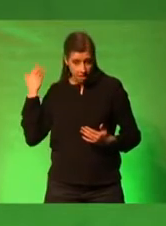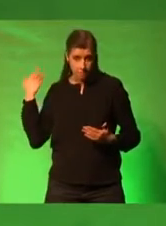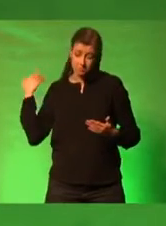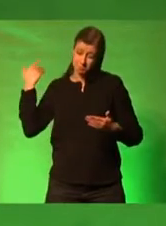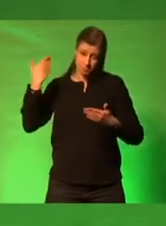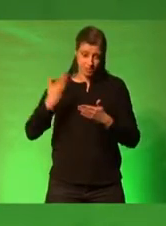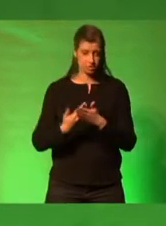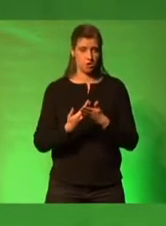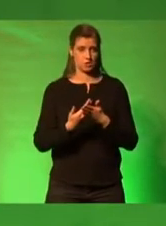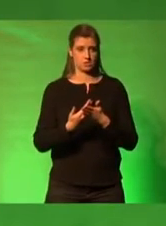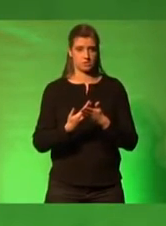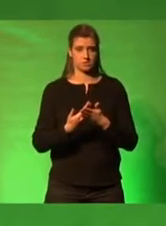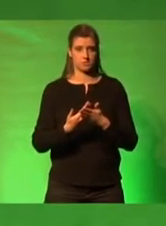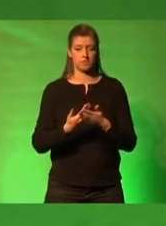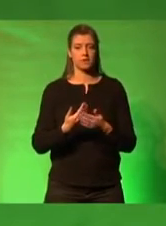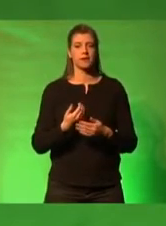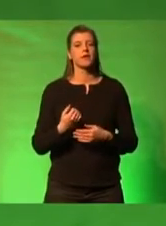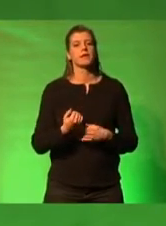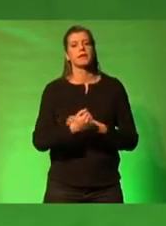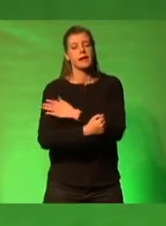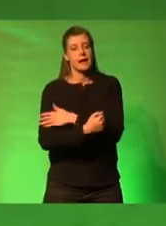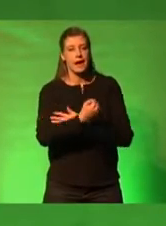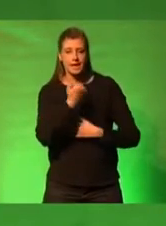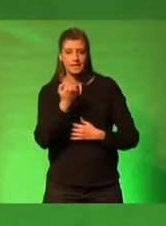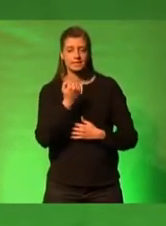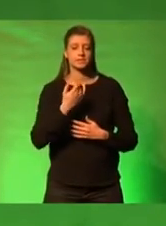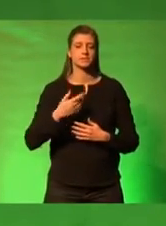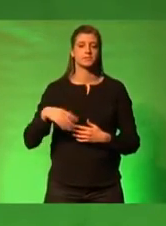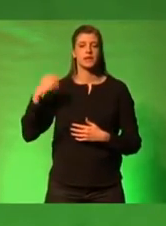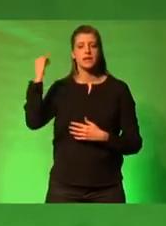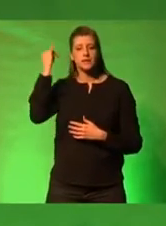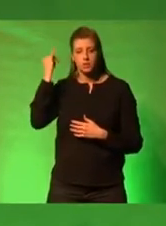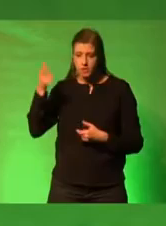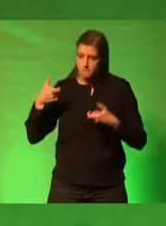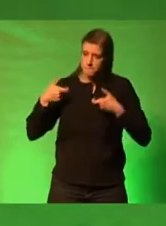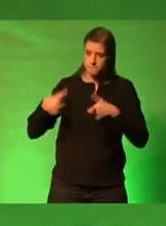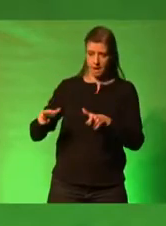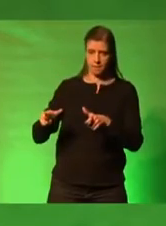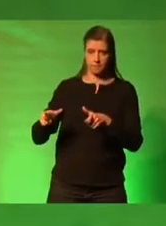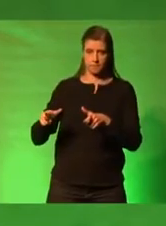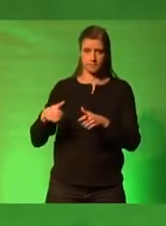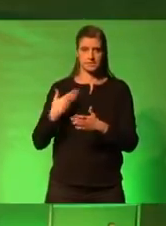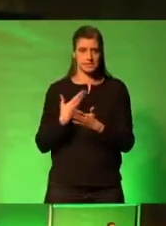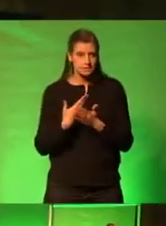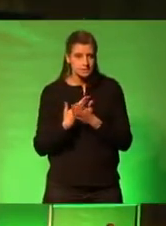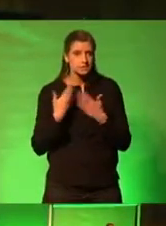gegen die rechte Ideologie gesetzt wurde. Bei uns hat